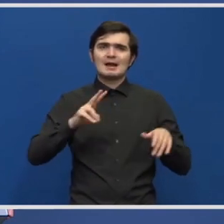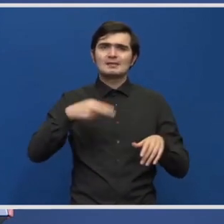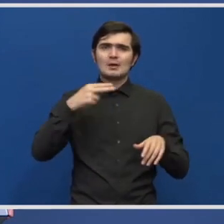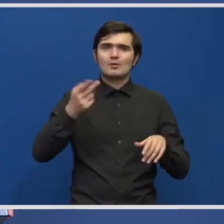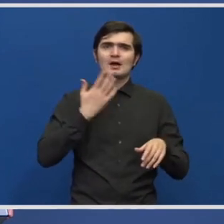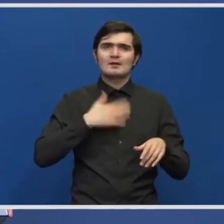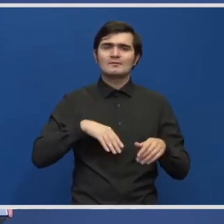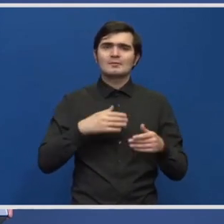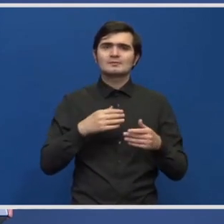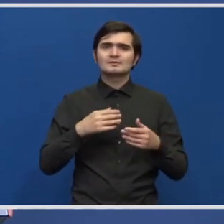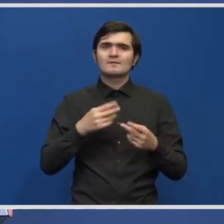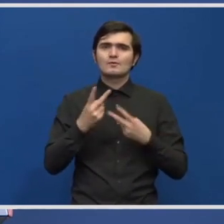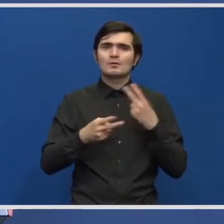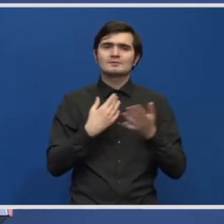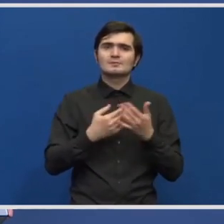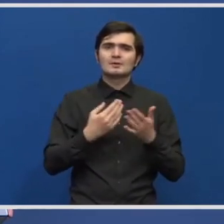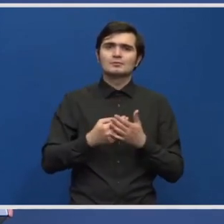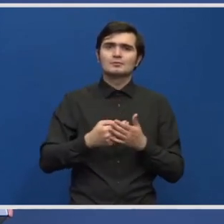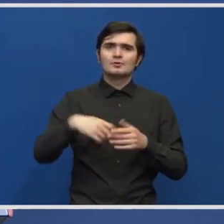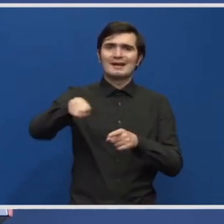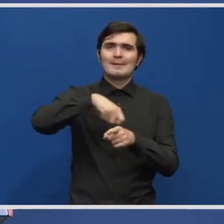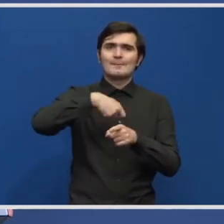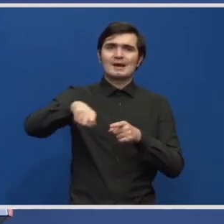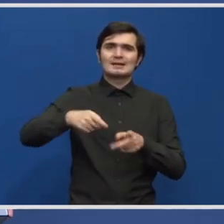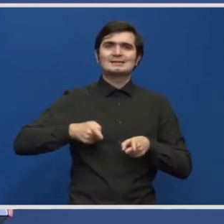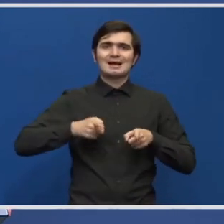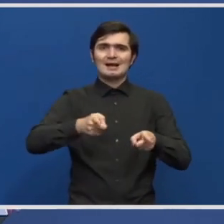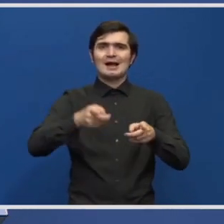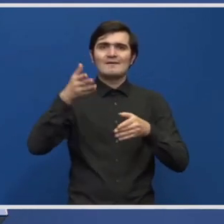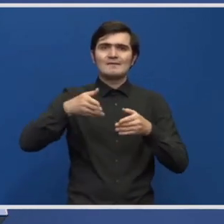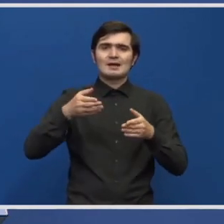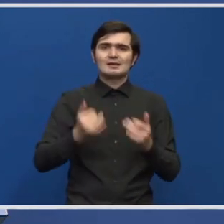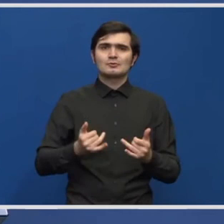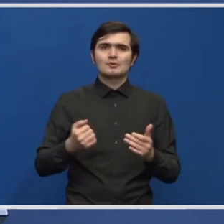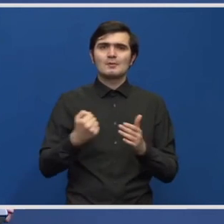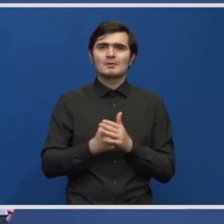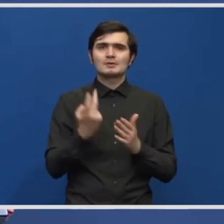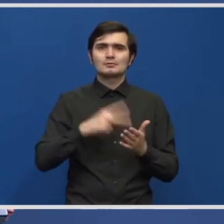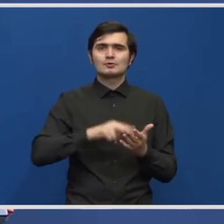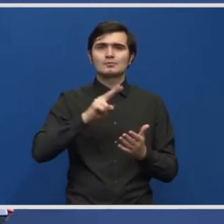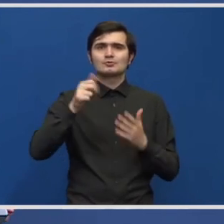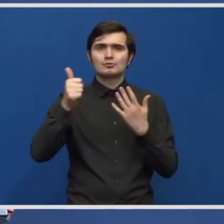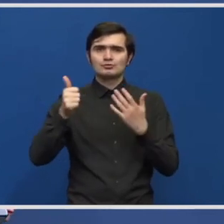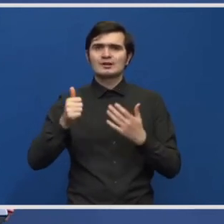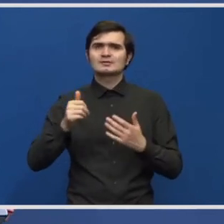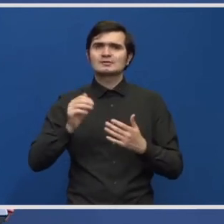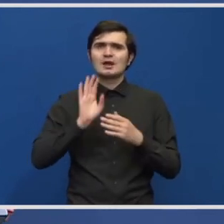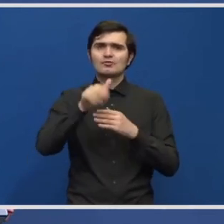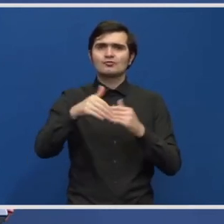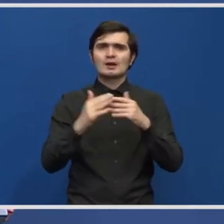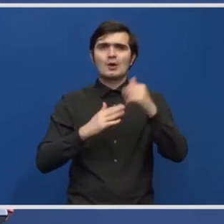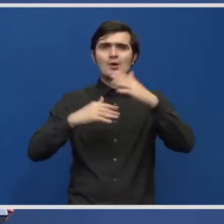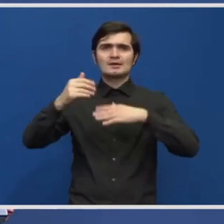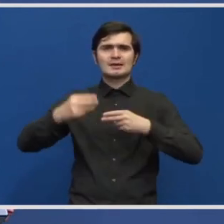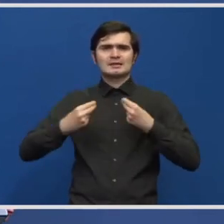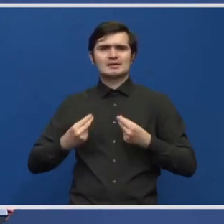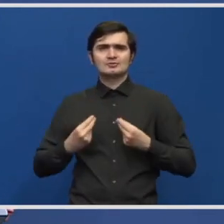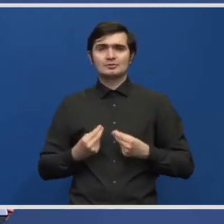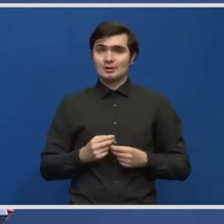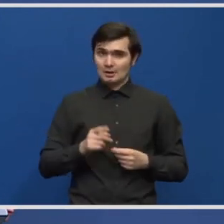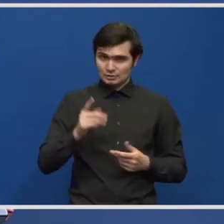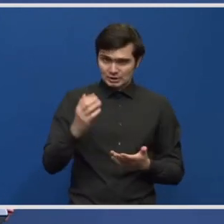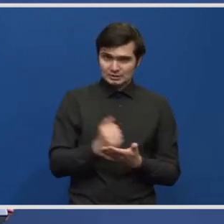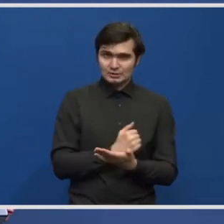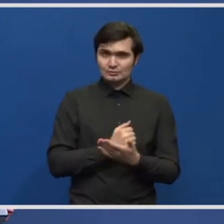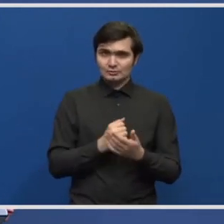meargă în renoirea căi ferate actuale, care până în 2026 să putem să o aducem la un standard decent. Deci cumva ați reușit să